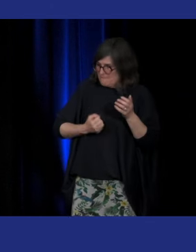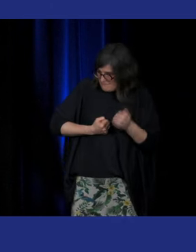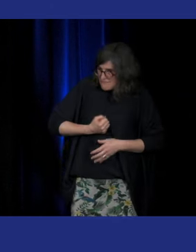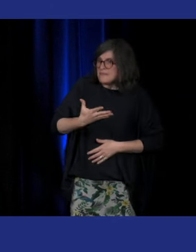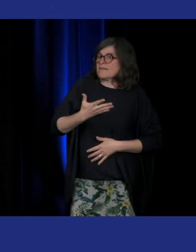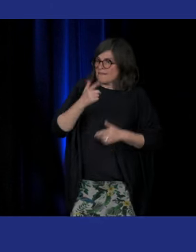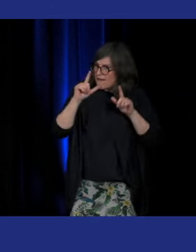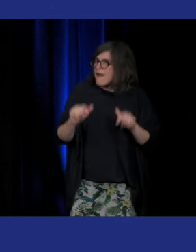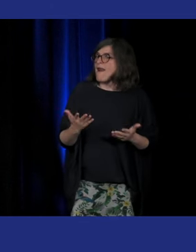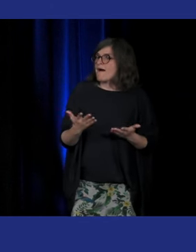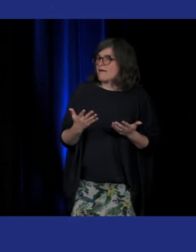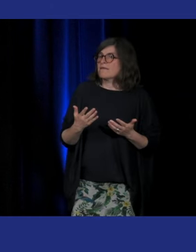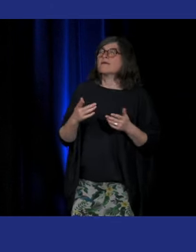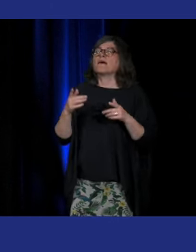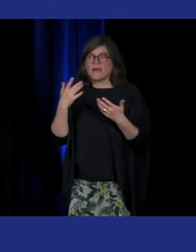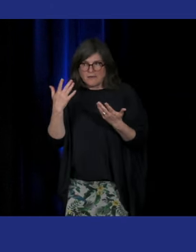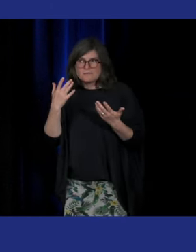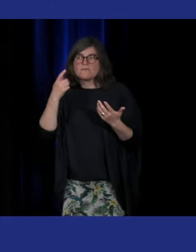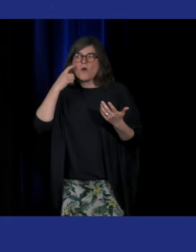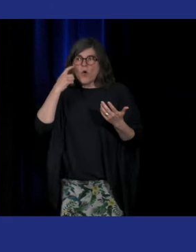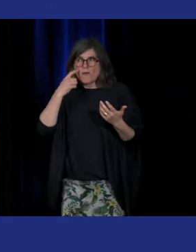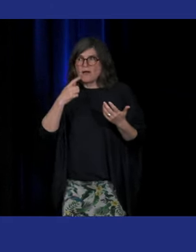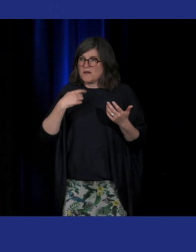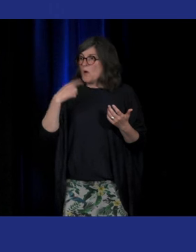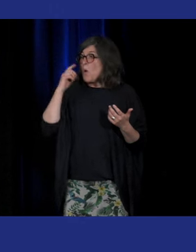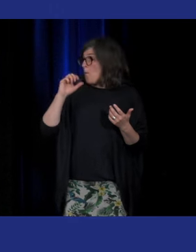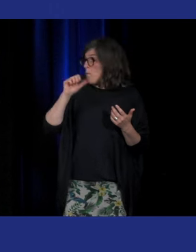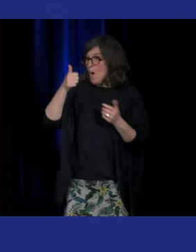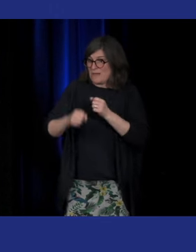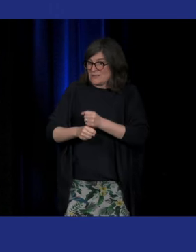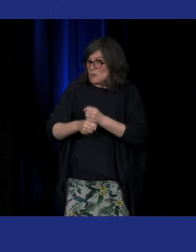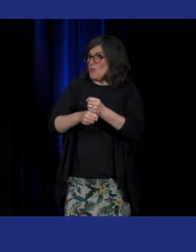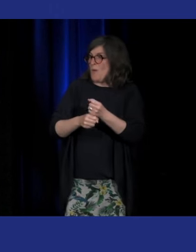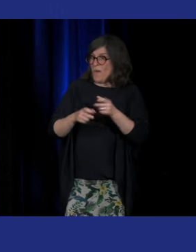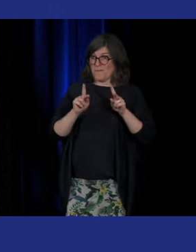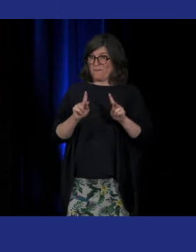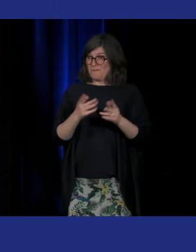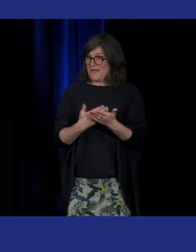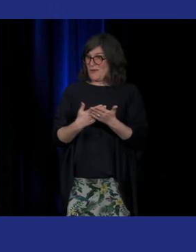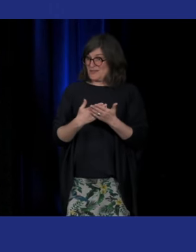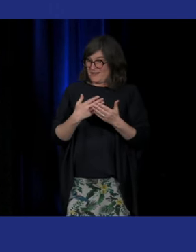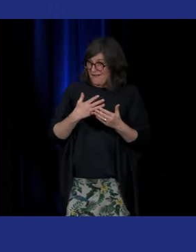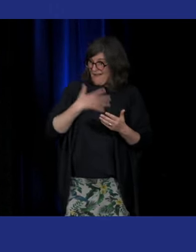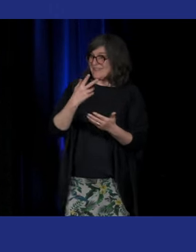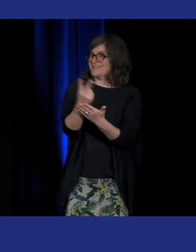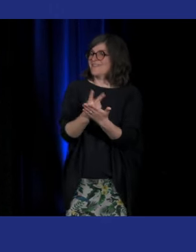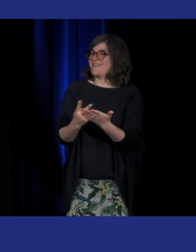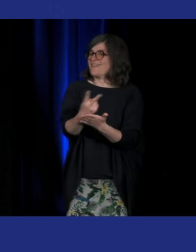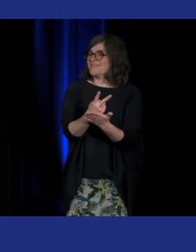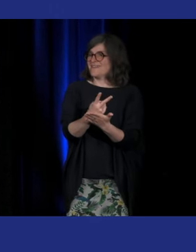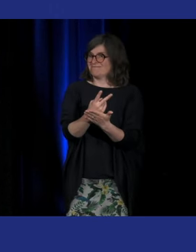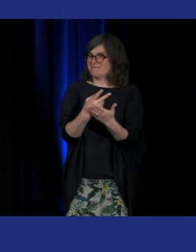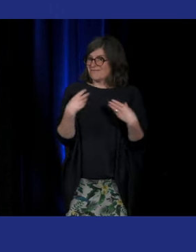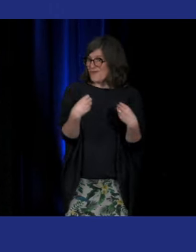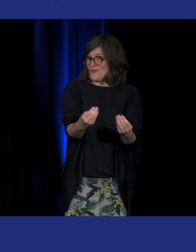sourde. Et on croit, au niveau de l'éducation, que c'est le premier support, en fait, pédagogique. Là, Anne Van Brugge est là. Le premier support